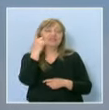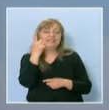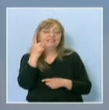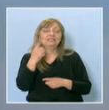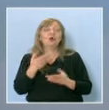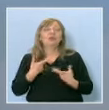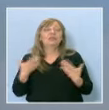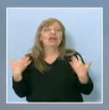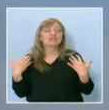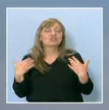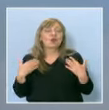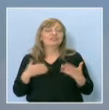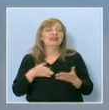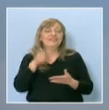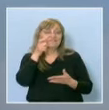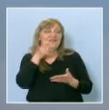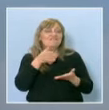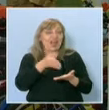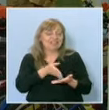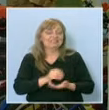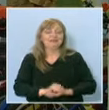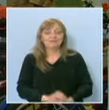турове за разходка във Варна. Нека видим.